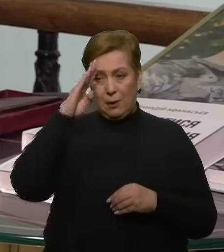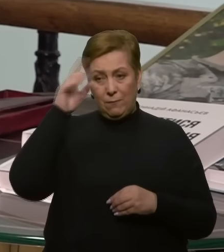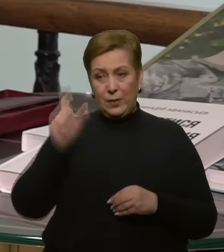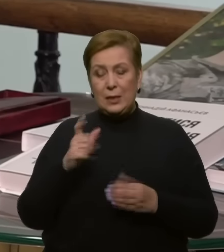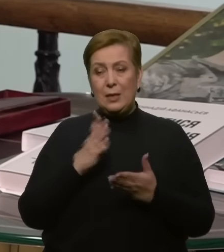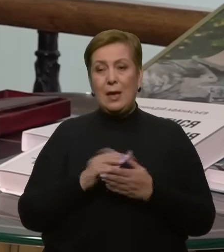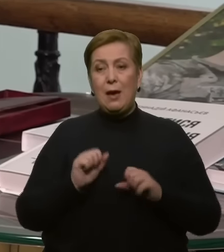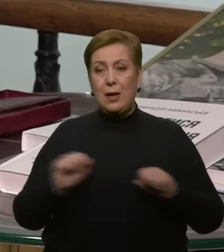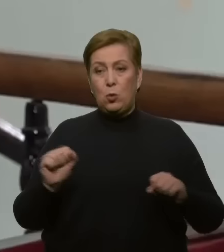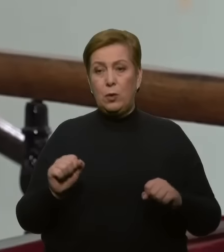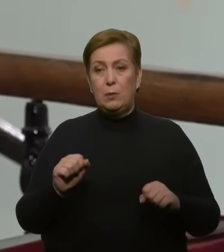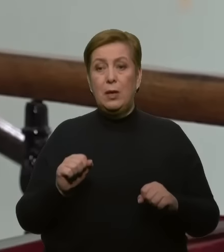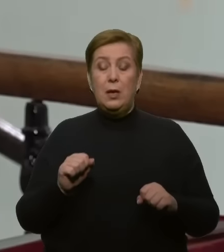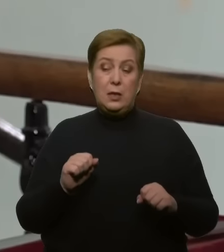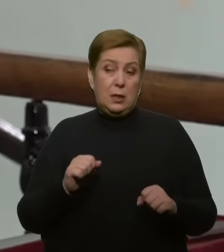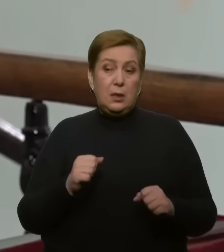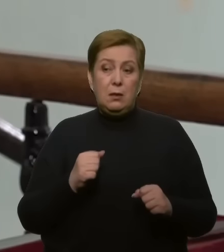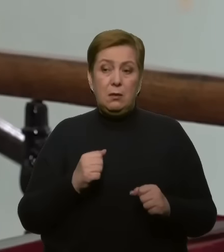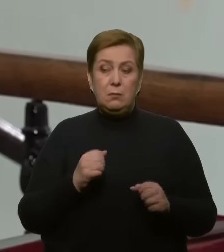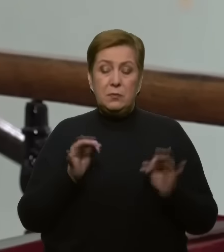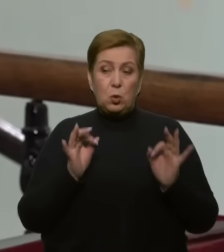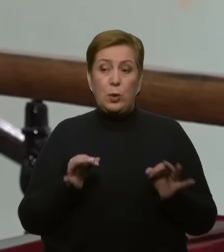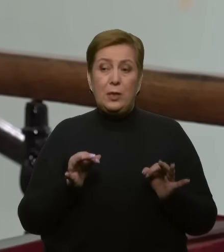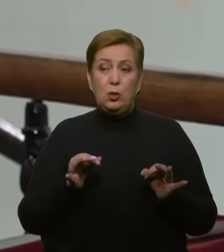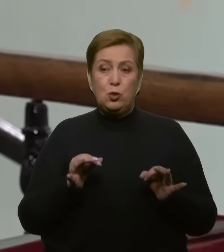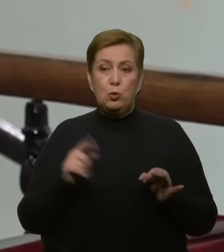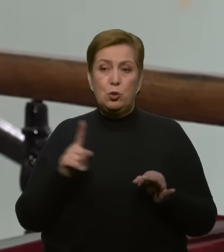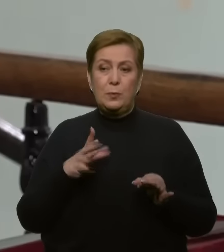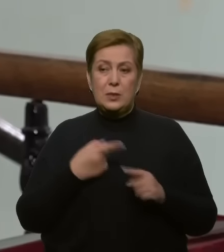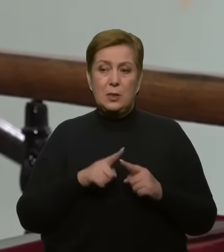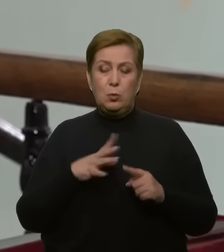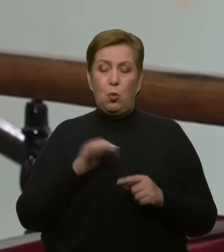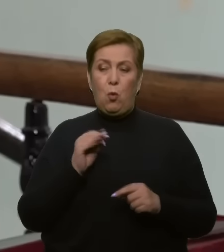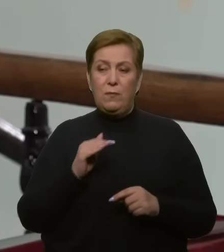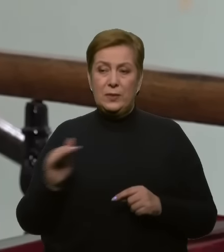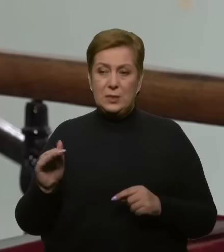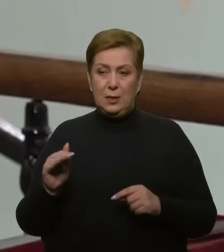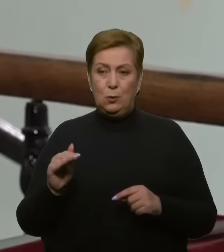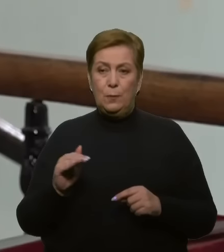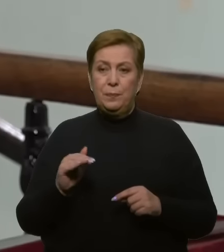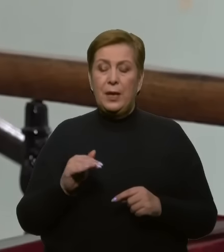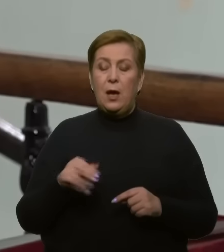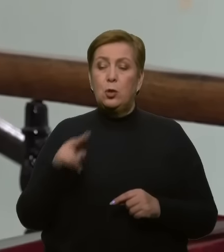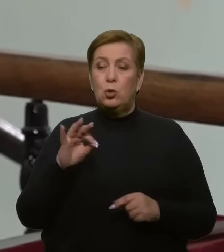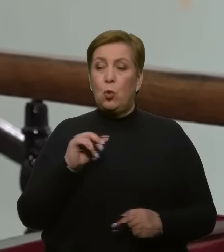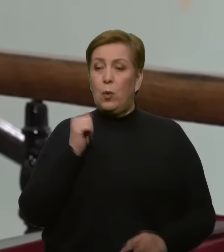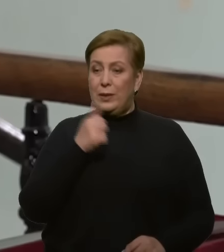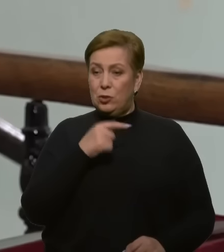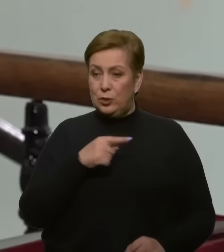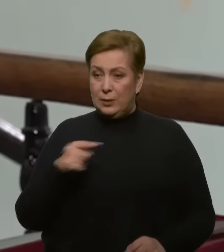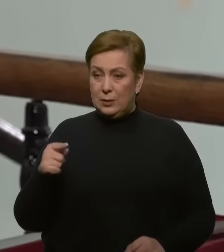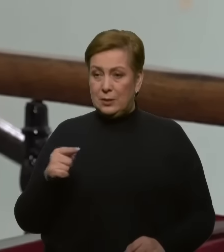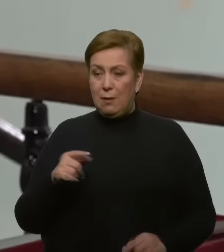це стало тепер ще і офіційно. І ми сподіваємося, що до річниці анексії Криму ми збираємо 25 тисяч